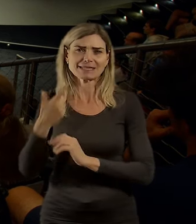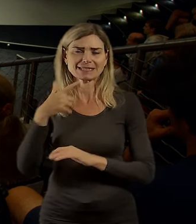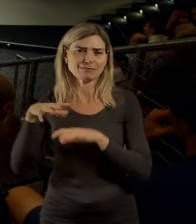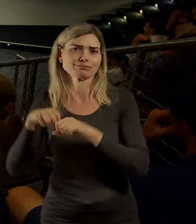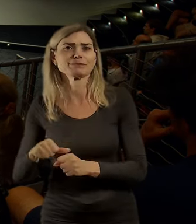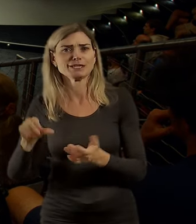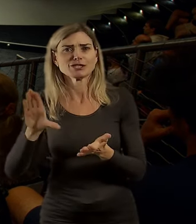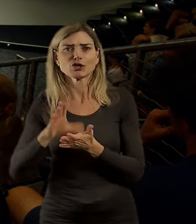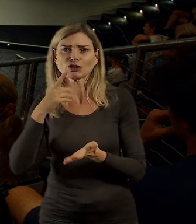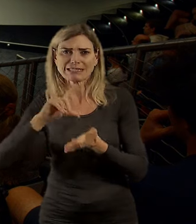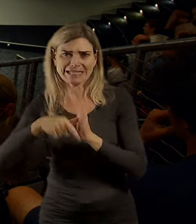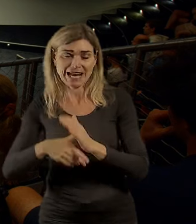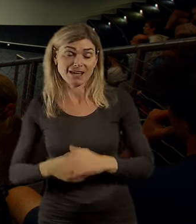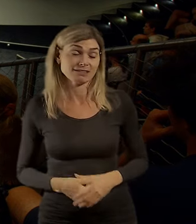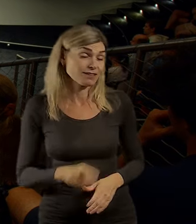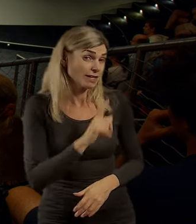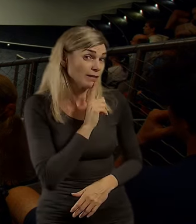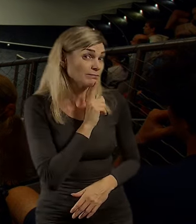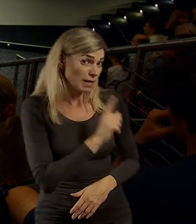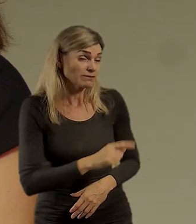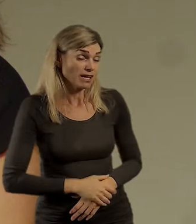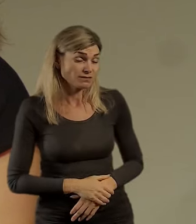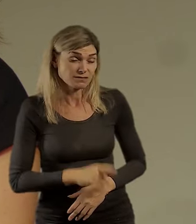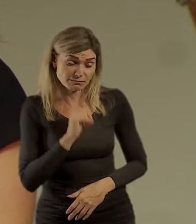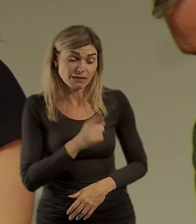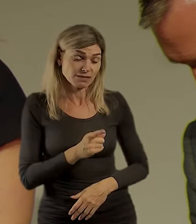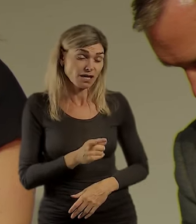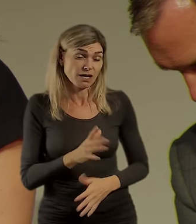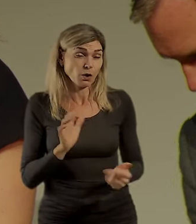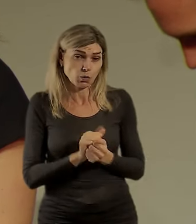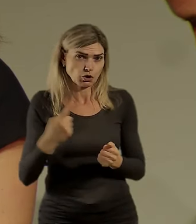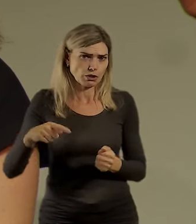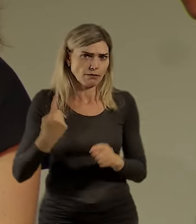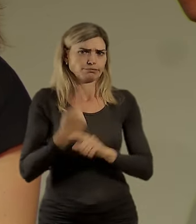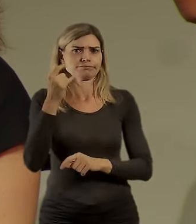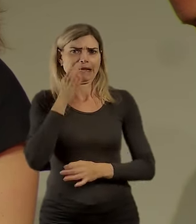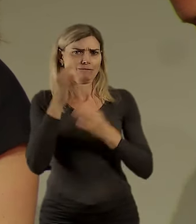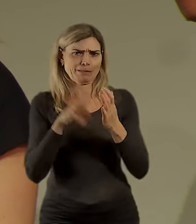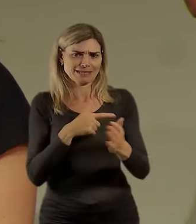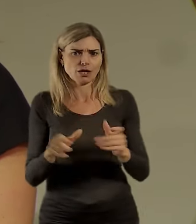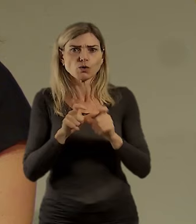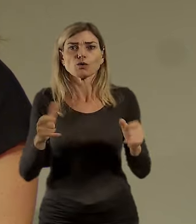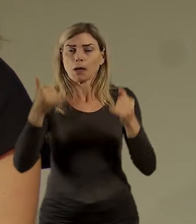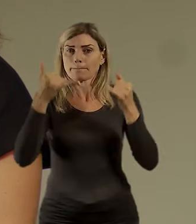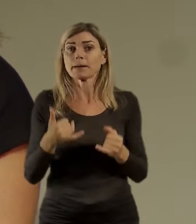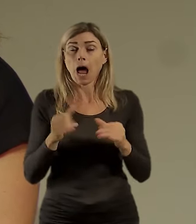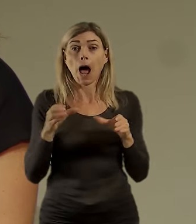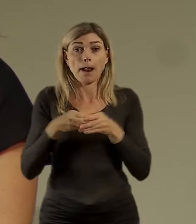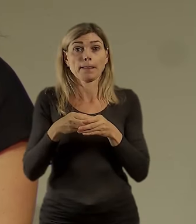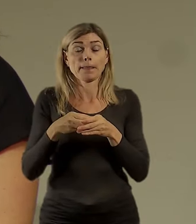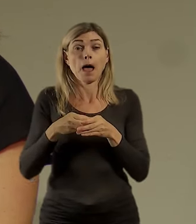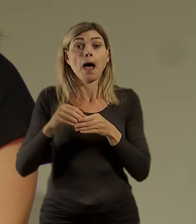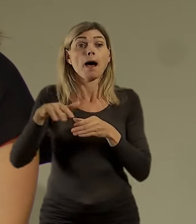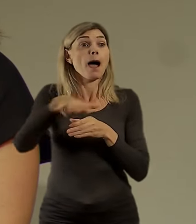Je to tak a myslím, že to vůbec není povrvé, co to určitě slyšíte. Prostě Praha není ostrov v moři. Máme tady to okolí a